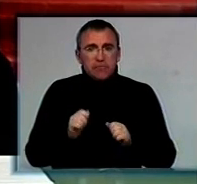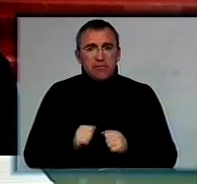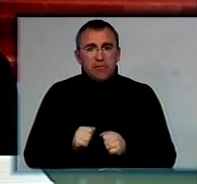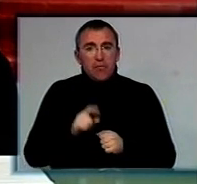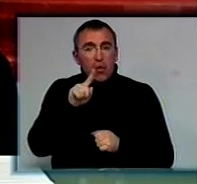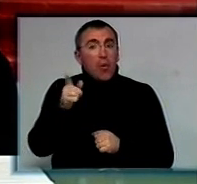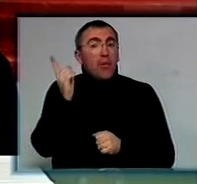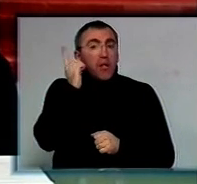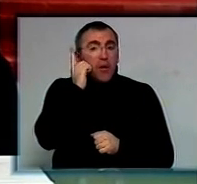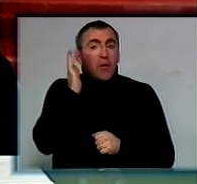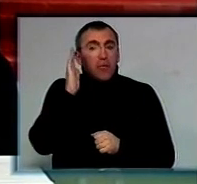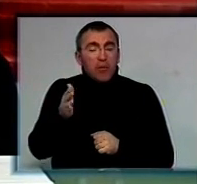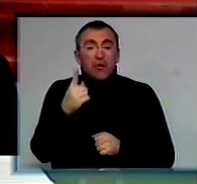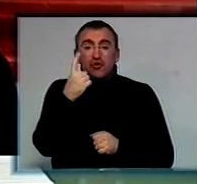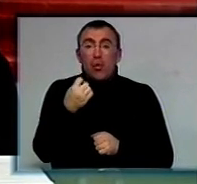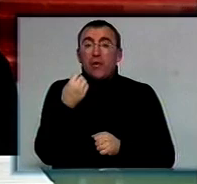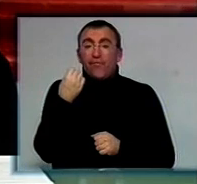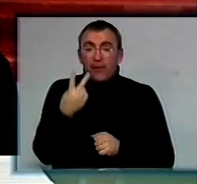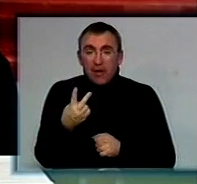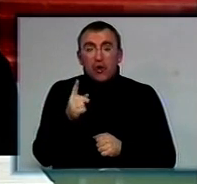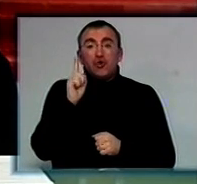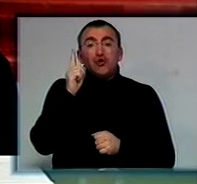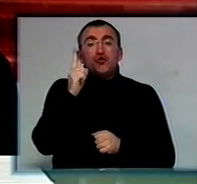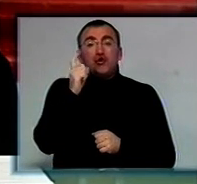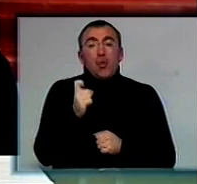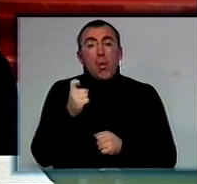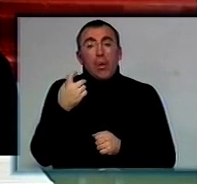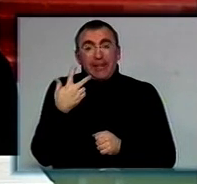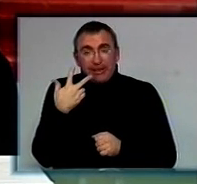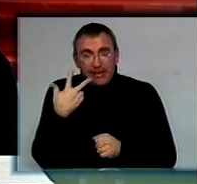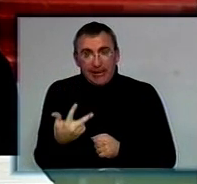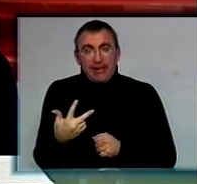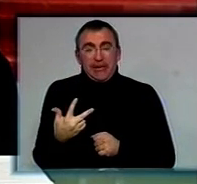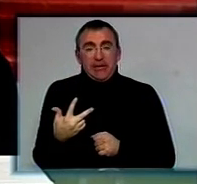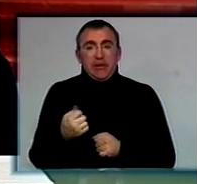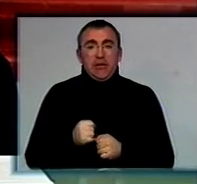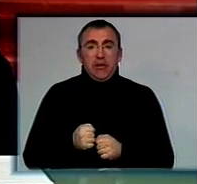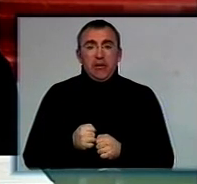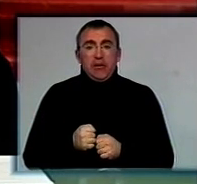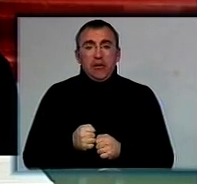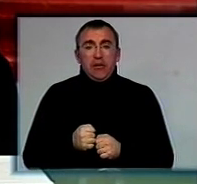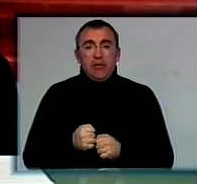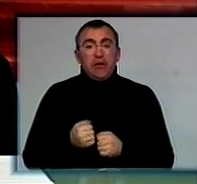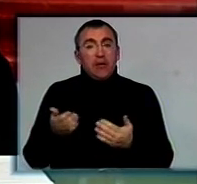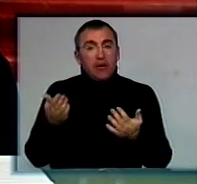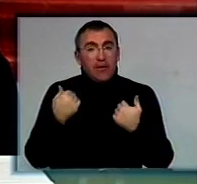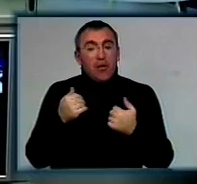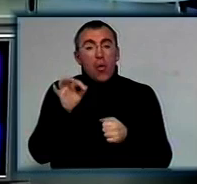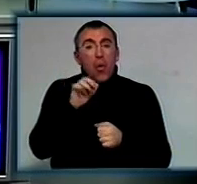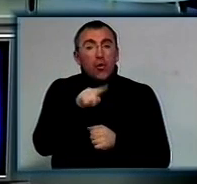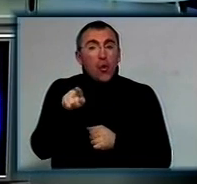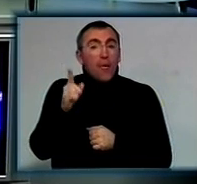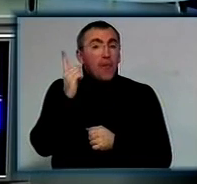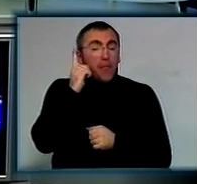Номер телефону буде як 112, так і 103, але давайте про номера ми